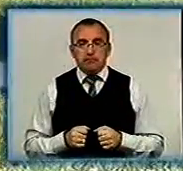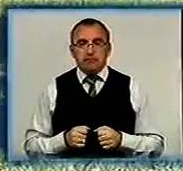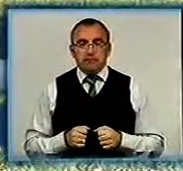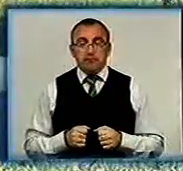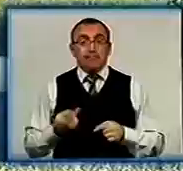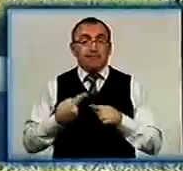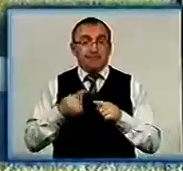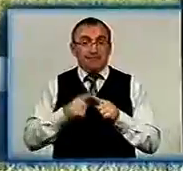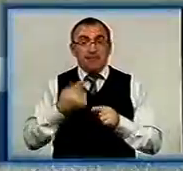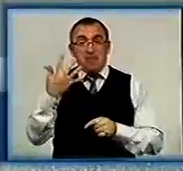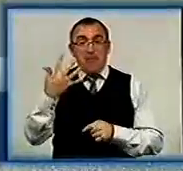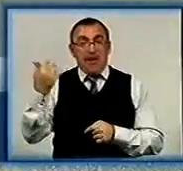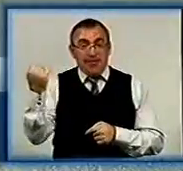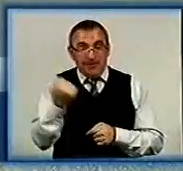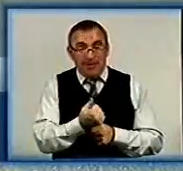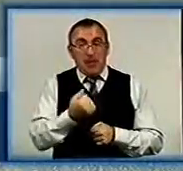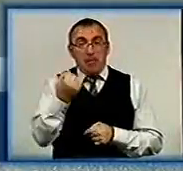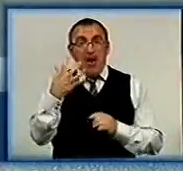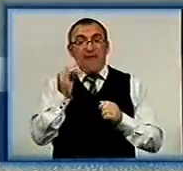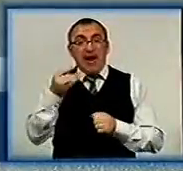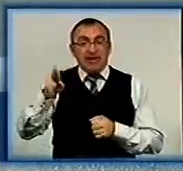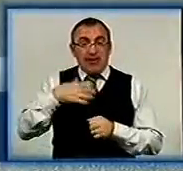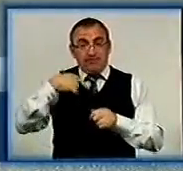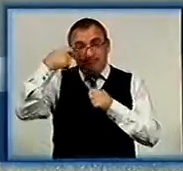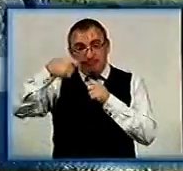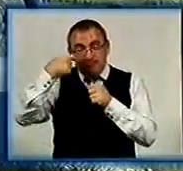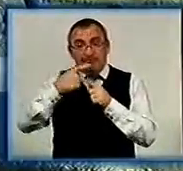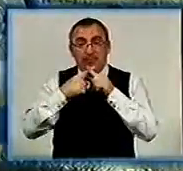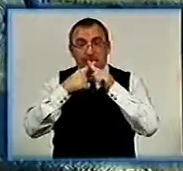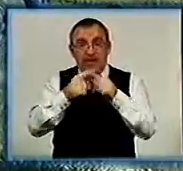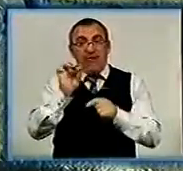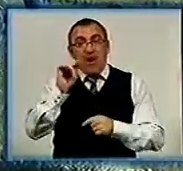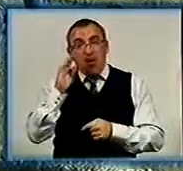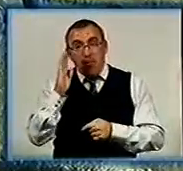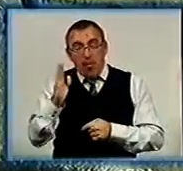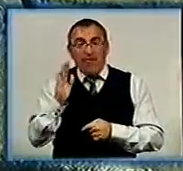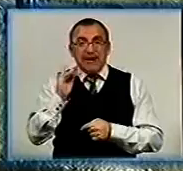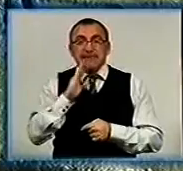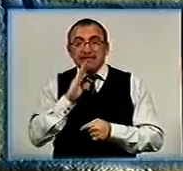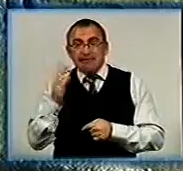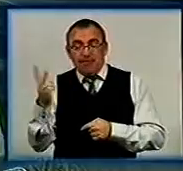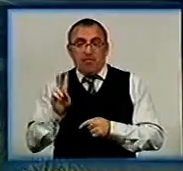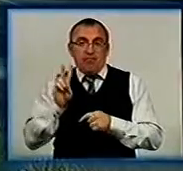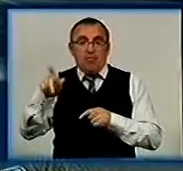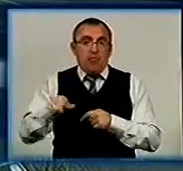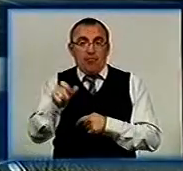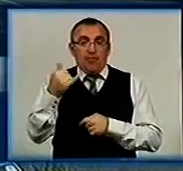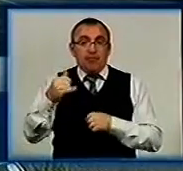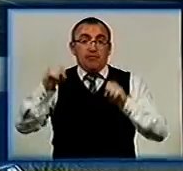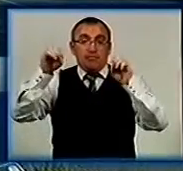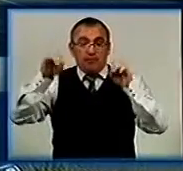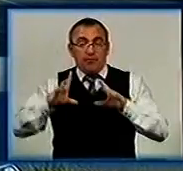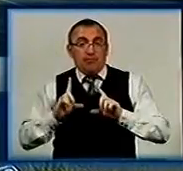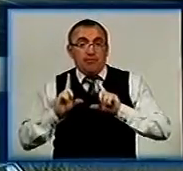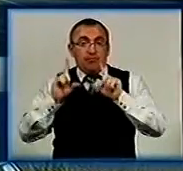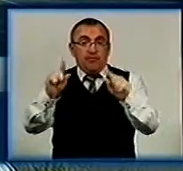Ось так, п'ять тижнів тому, 15 вересня, наша знімальна група проведжала Сергія Філіпова та Наталію Севастьянову у подорож. Зараз ми вирушаємо